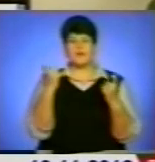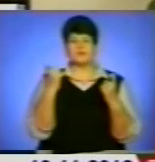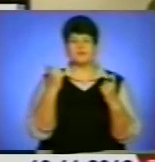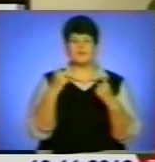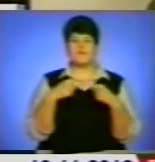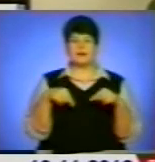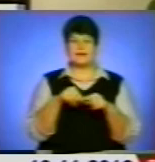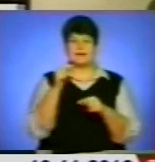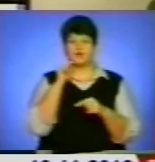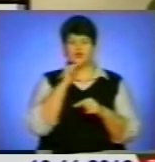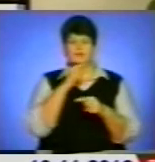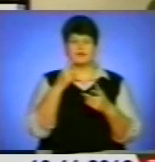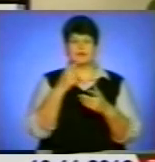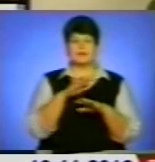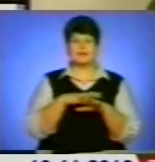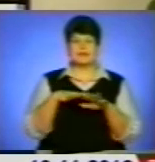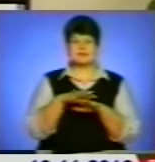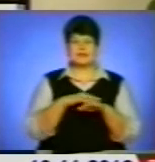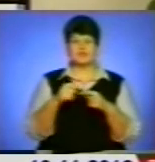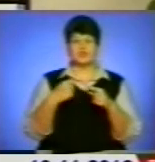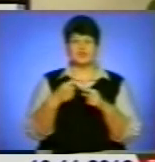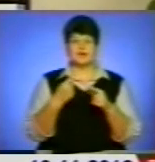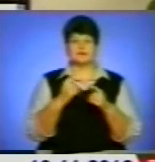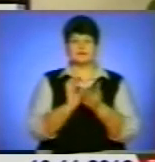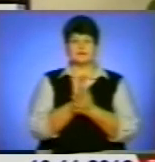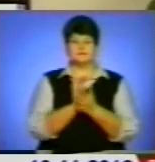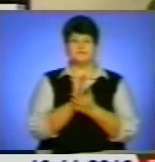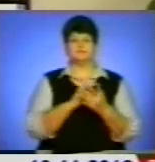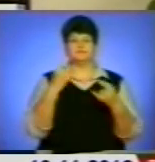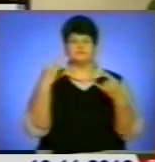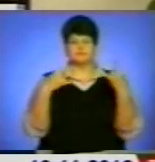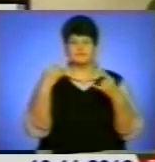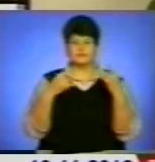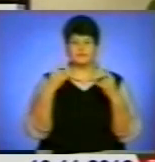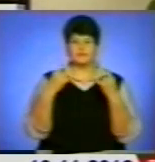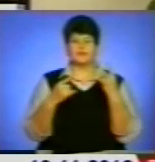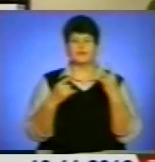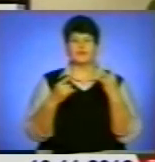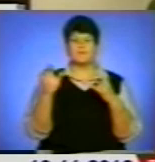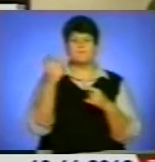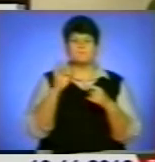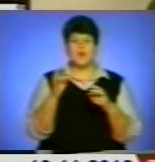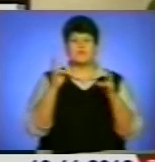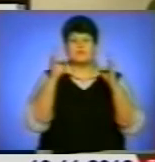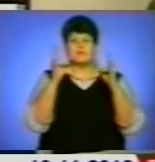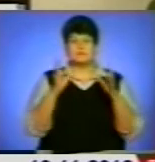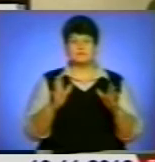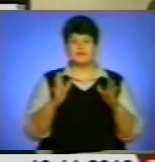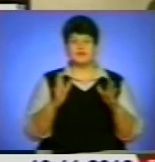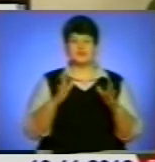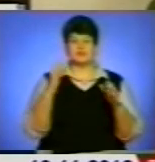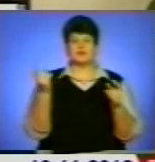економіки, населення через засоби масової інформації, органи державної влади, місцевого самопродування про небезпечні та стихійні